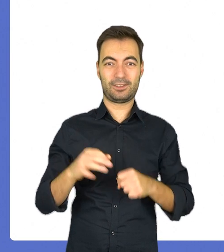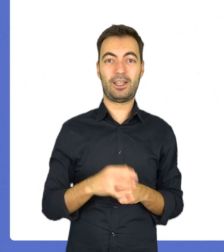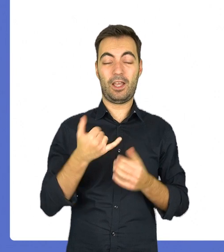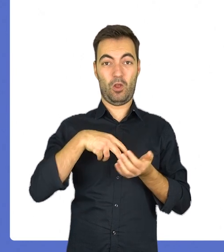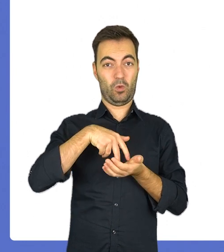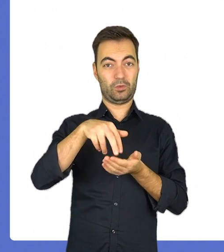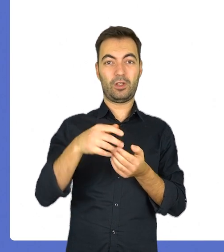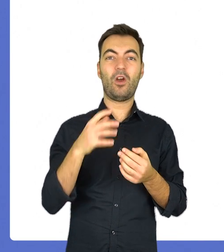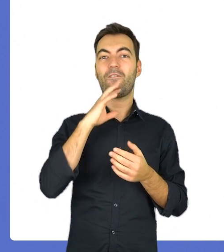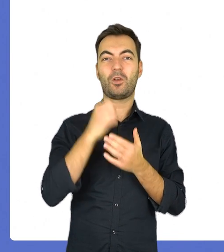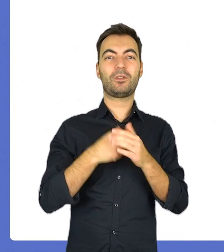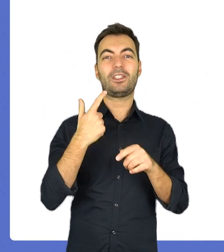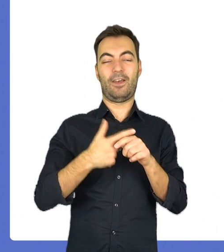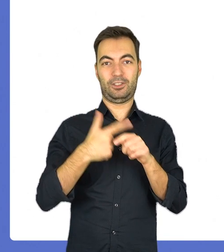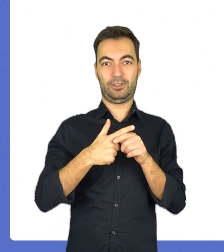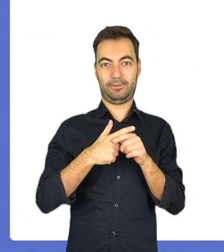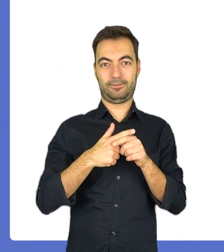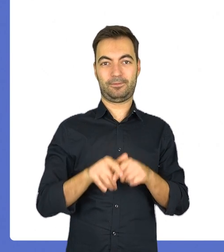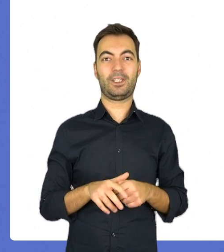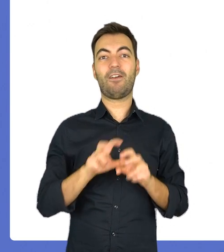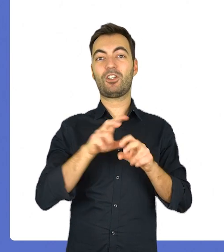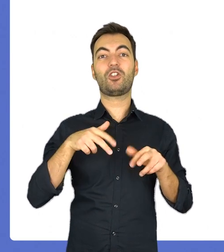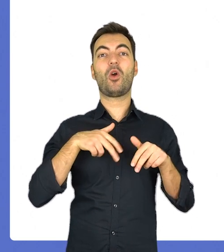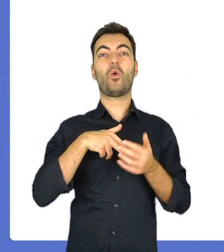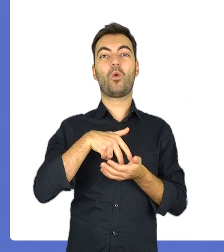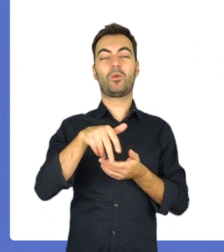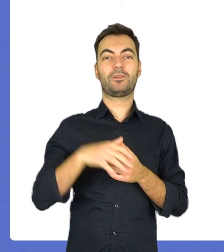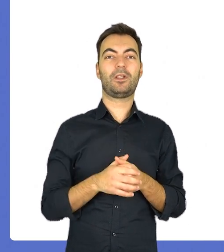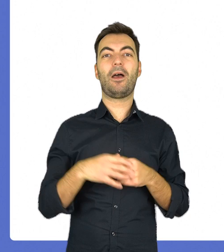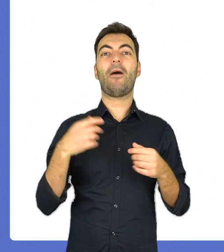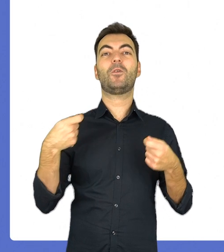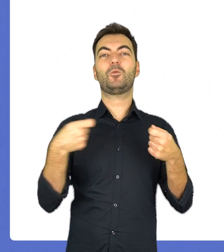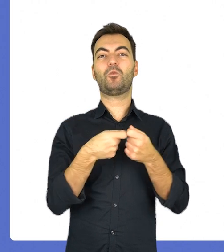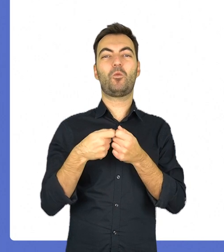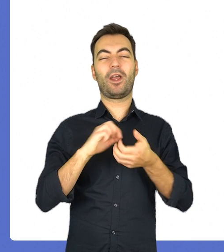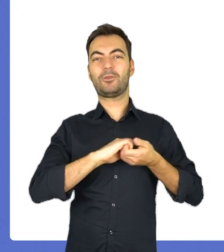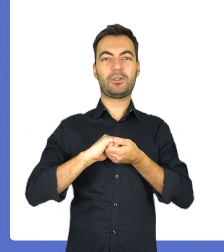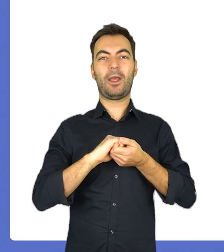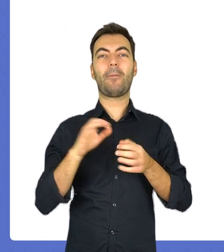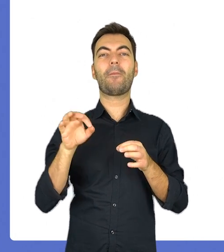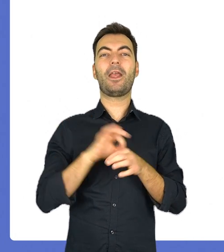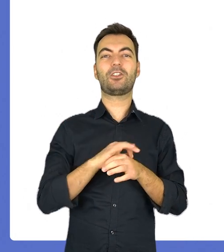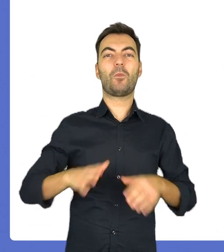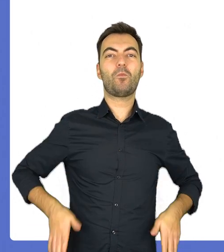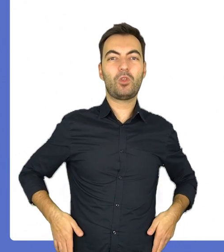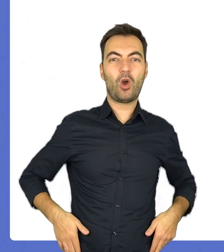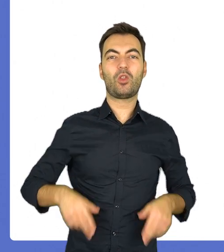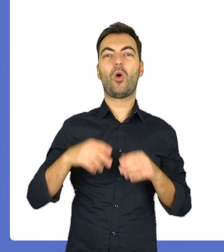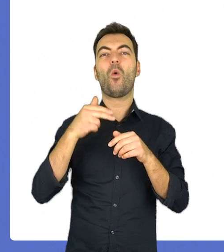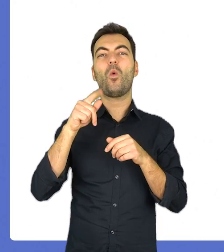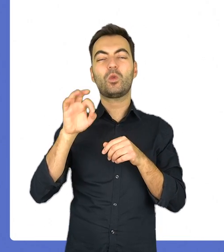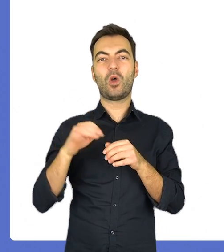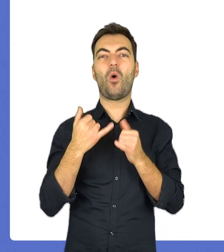Chodząc używamy dwadzieścia z nich. W czasie chodzenia harmonijnie pracują mięśnie naszych bioder, ud,